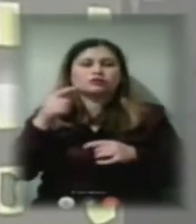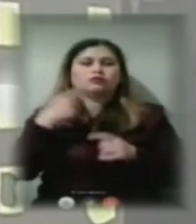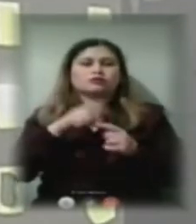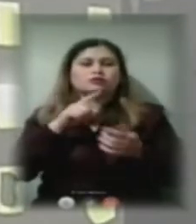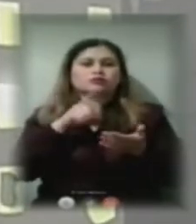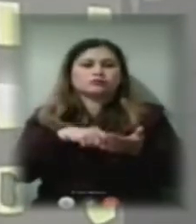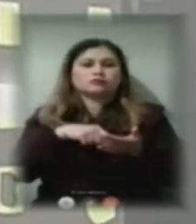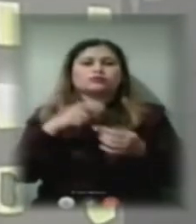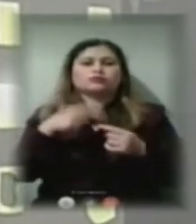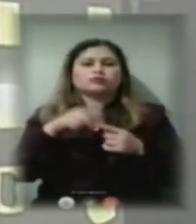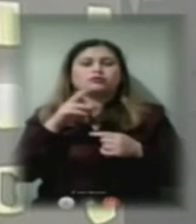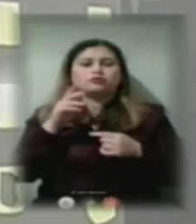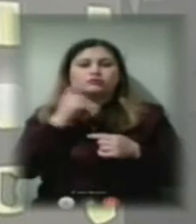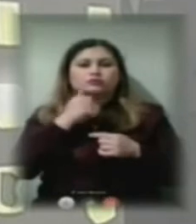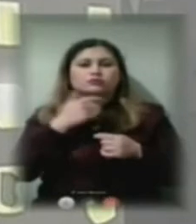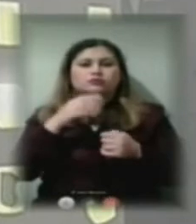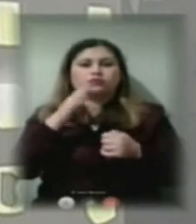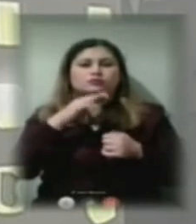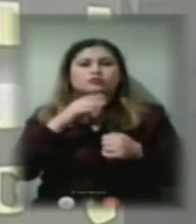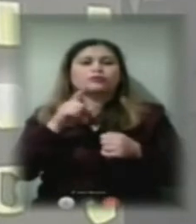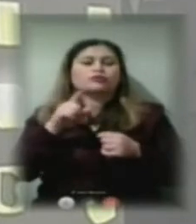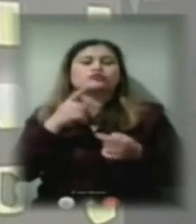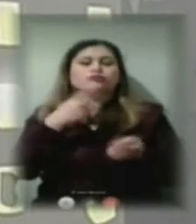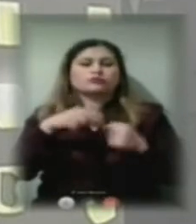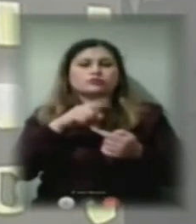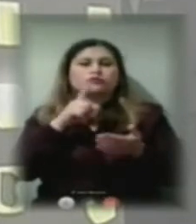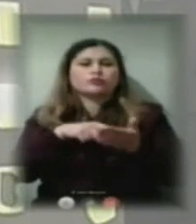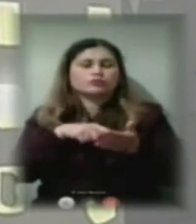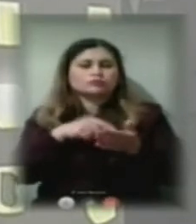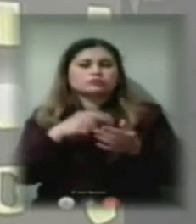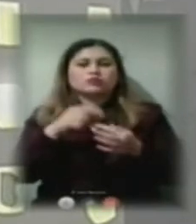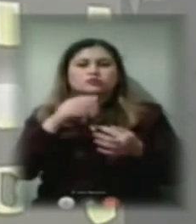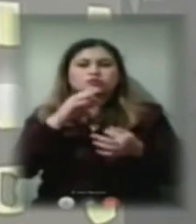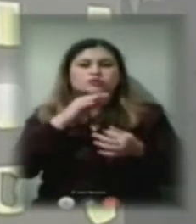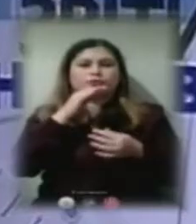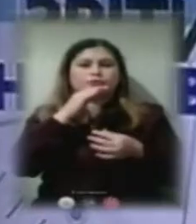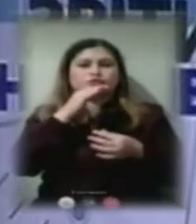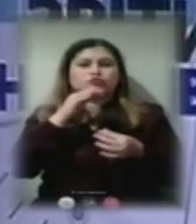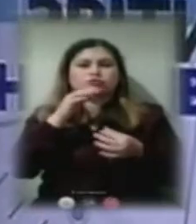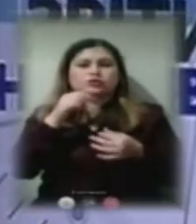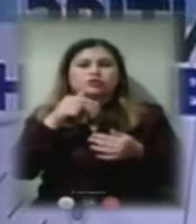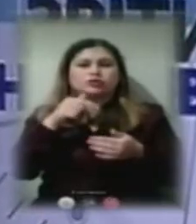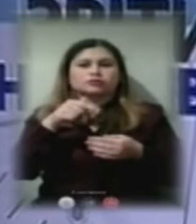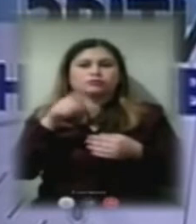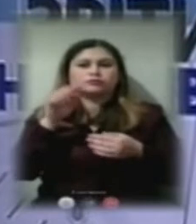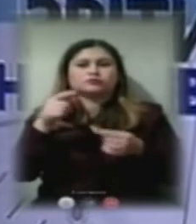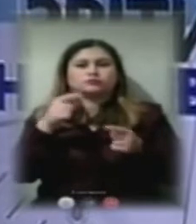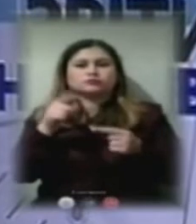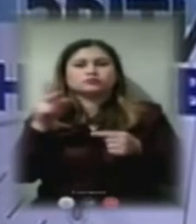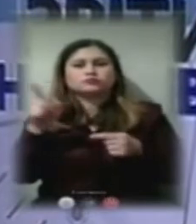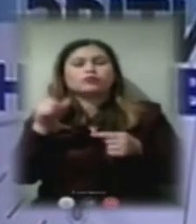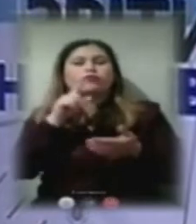рік минув, і знову обратно проблеми Херсонської ТЕЦ. Я до вас, як до першого заступника міського голови,